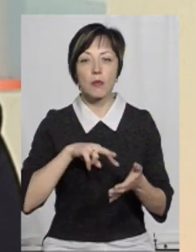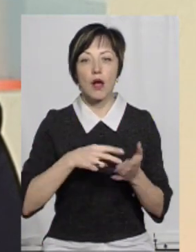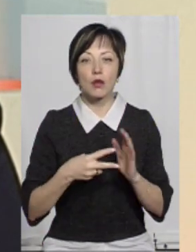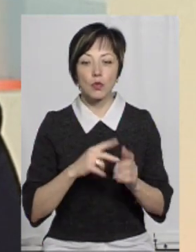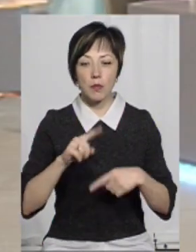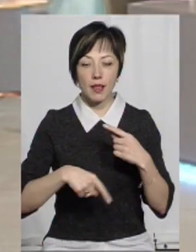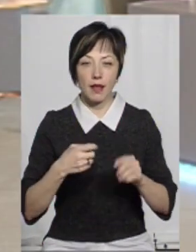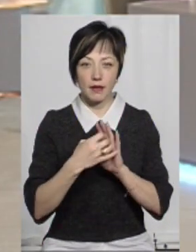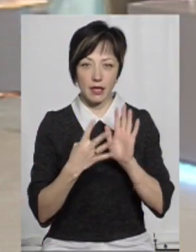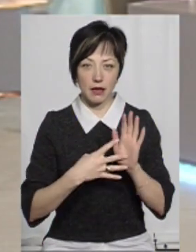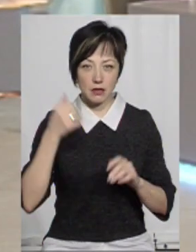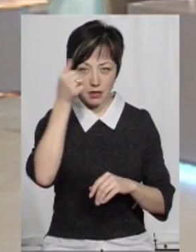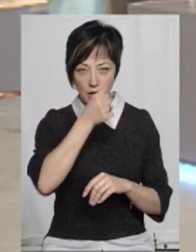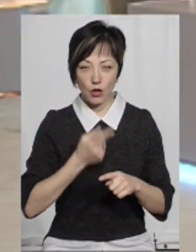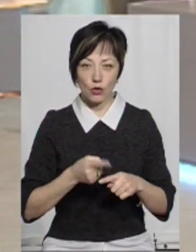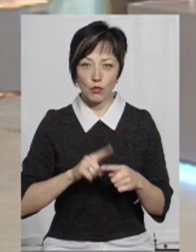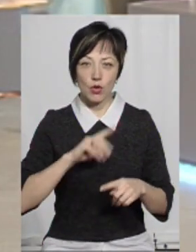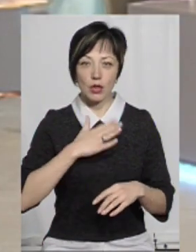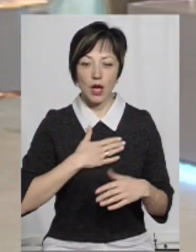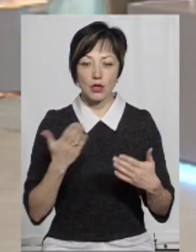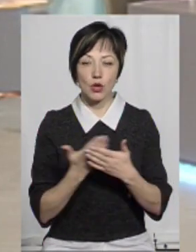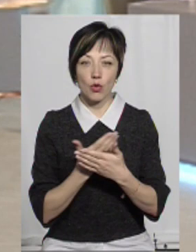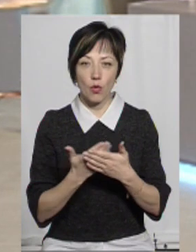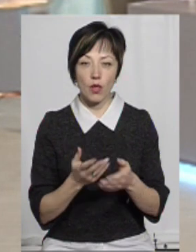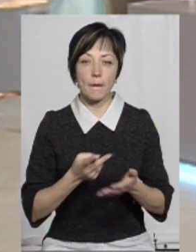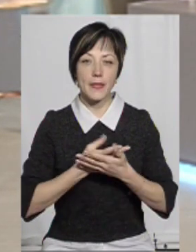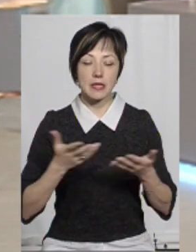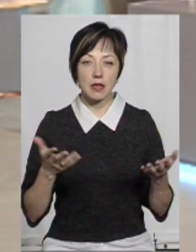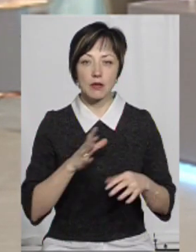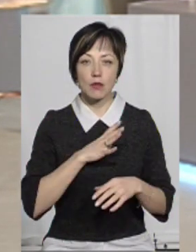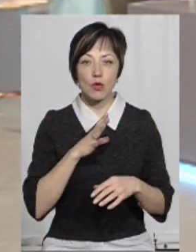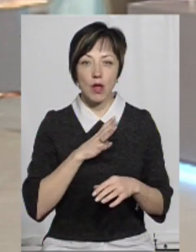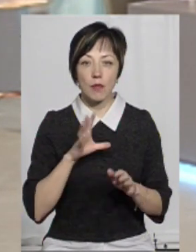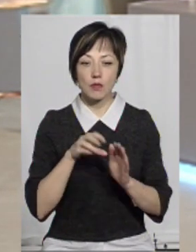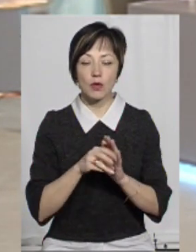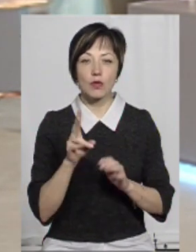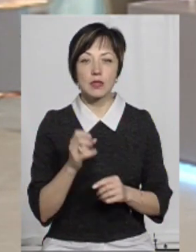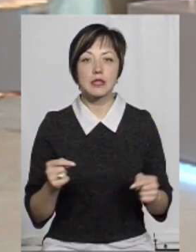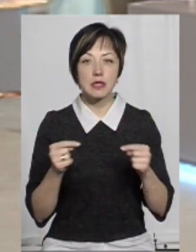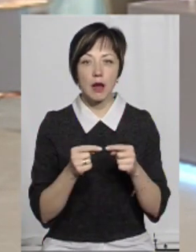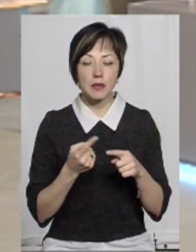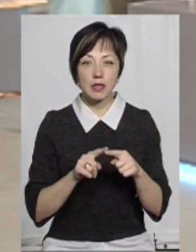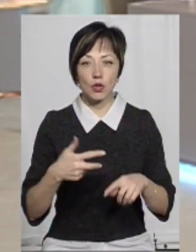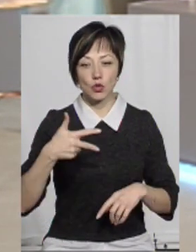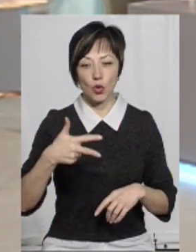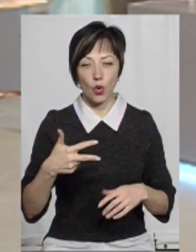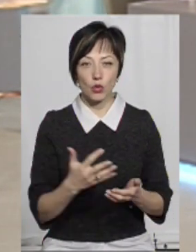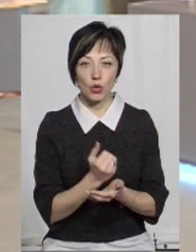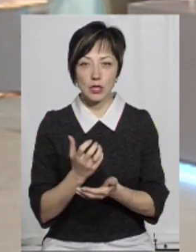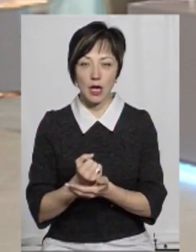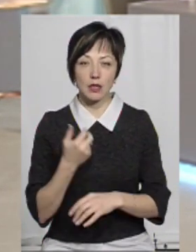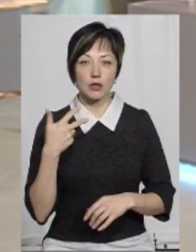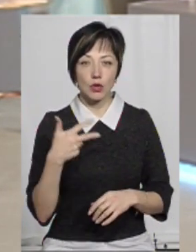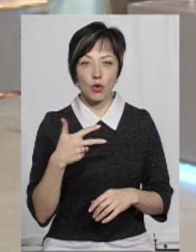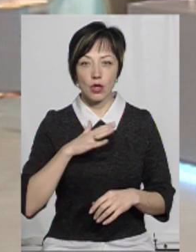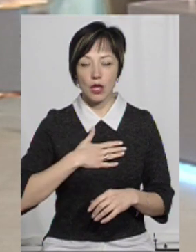плануємо на 2019 рік. Тому наш ролик, наша презентація була побудована саме на цих трьох досягненнях і